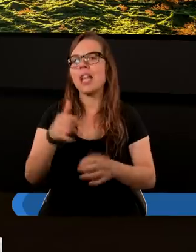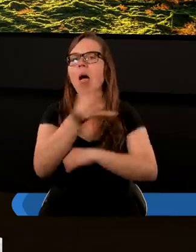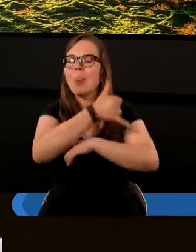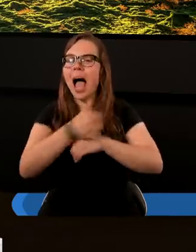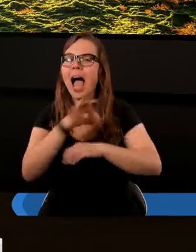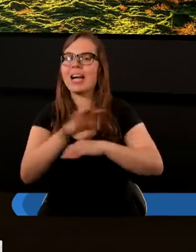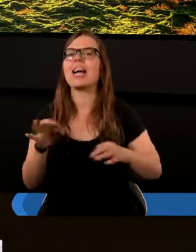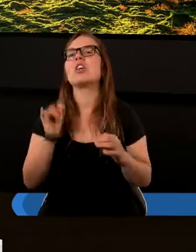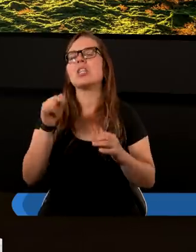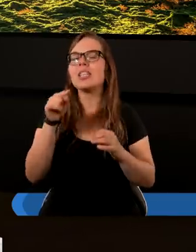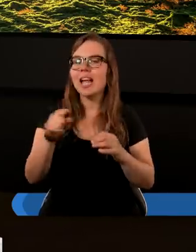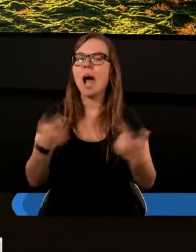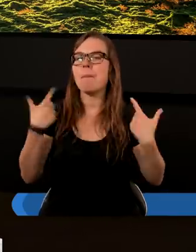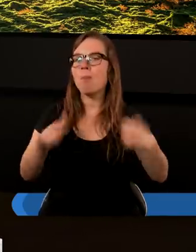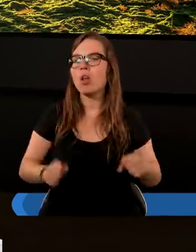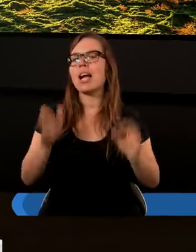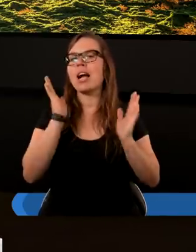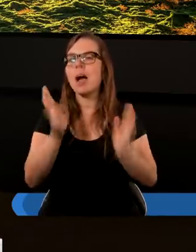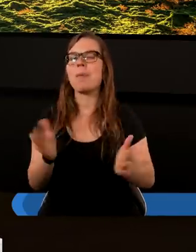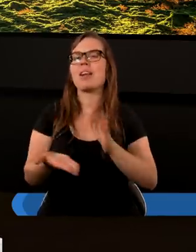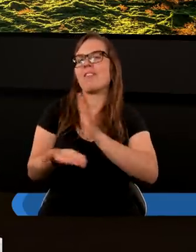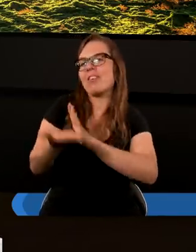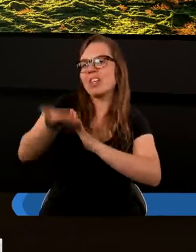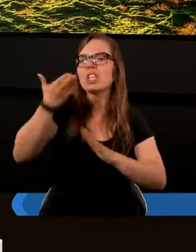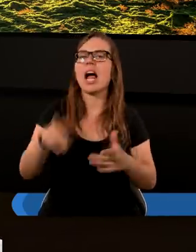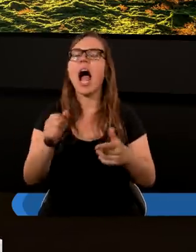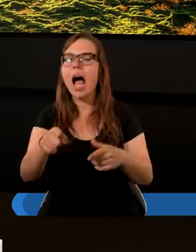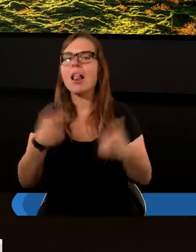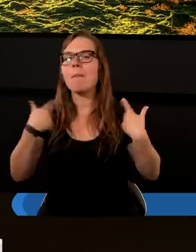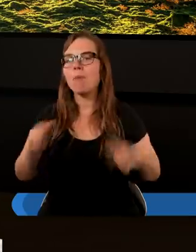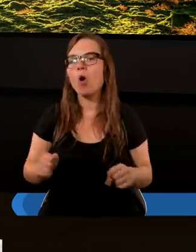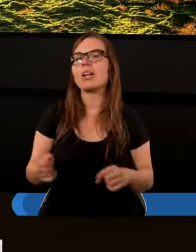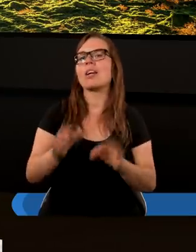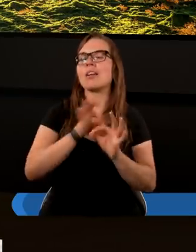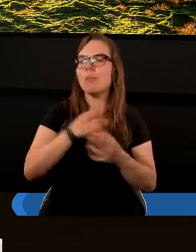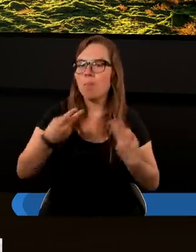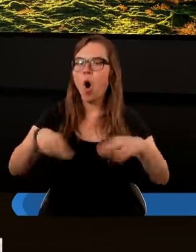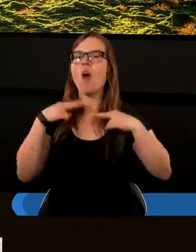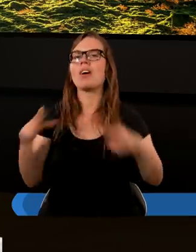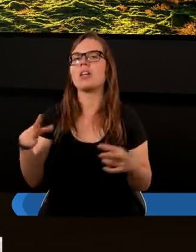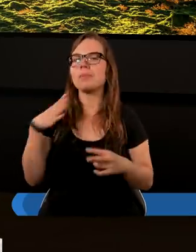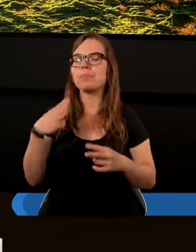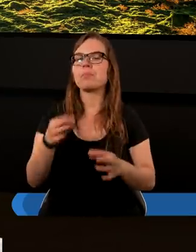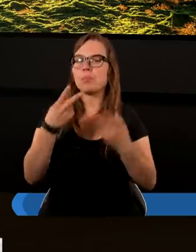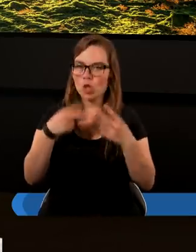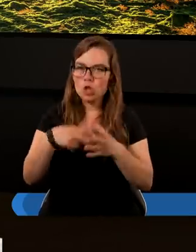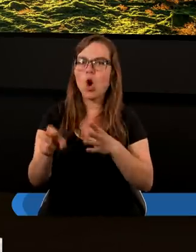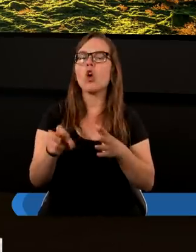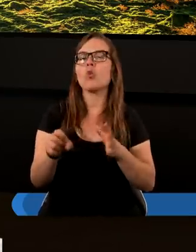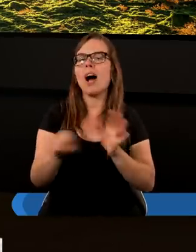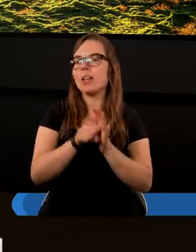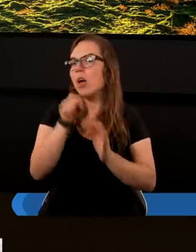no i ta potęga będzie wywyższała, aby ta potęga z powrotem doszła